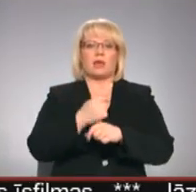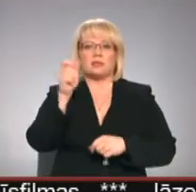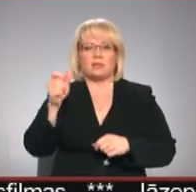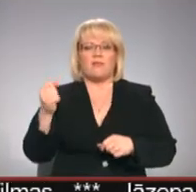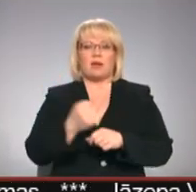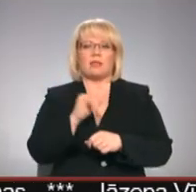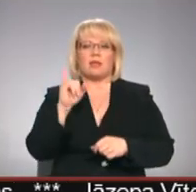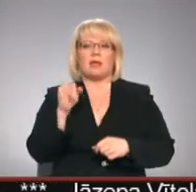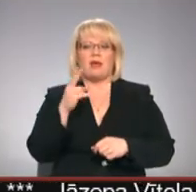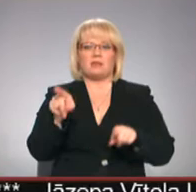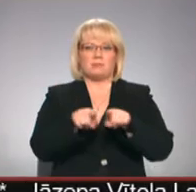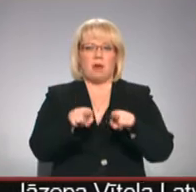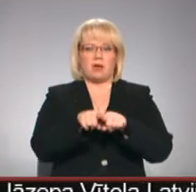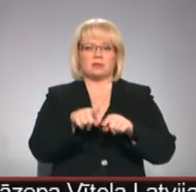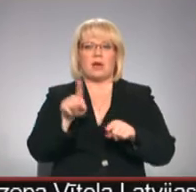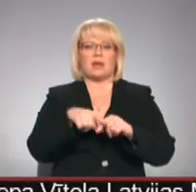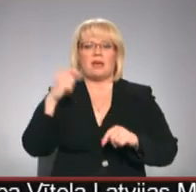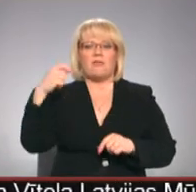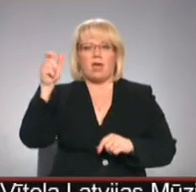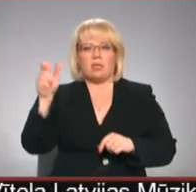Kā uzskata kino eksperta Lelda Vedemana,